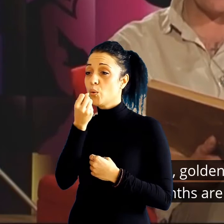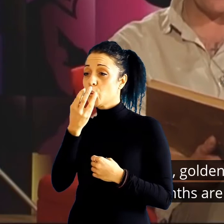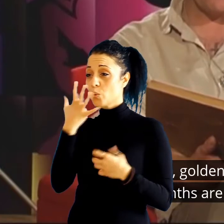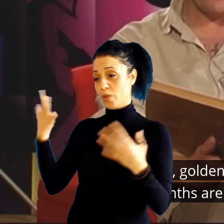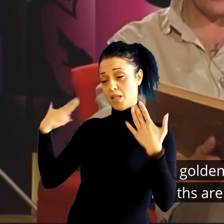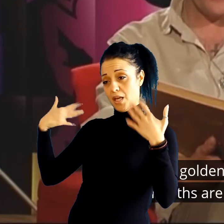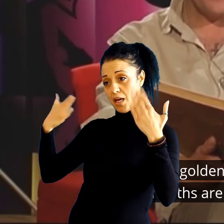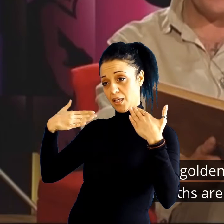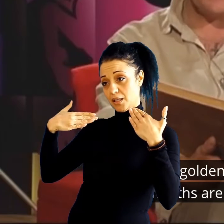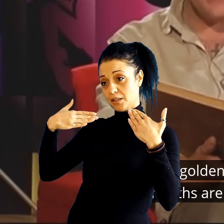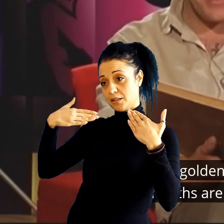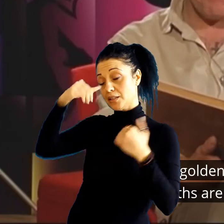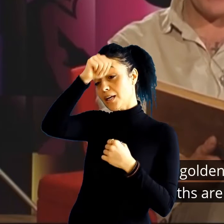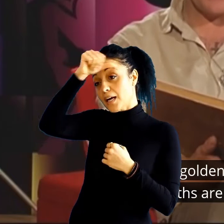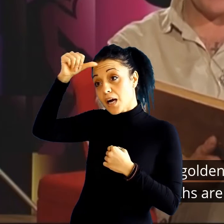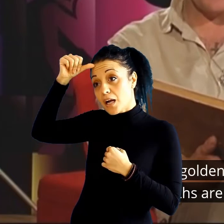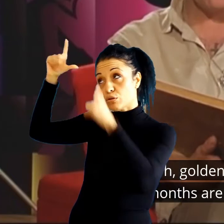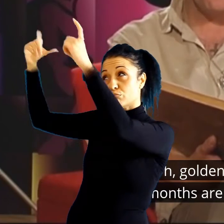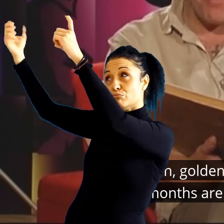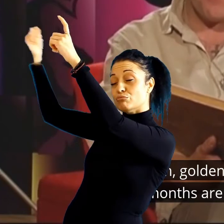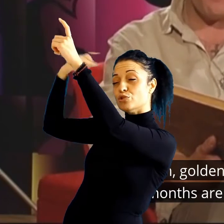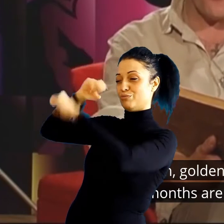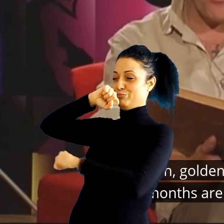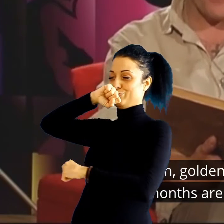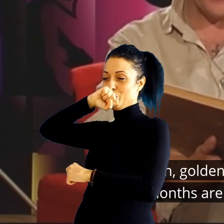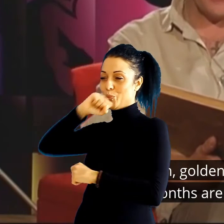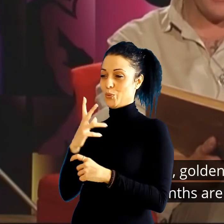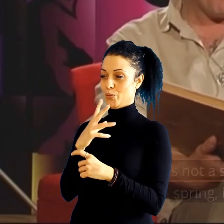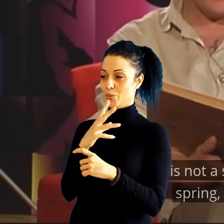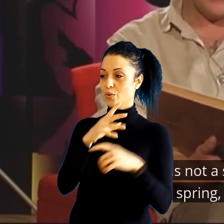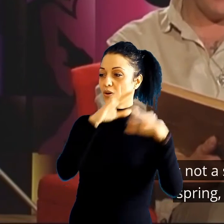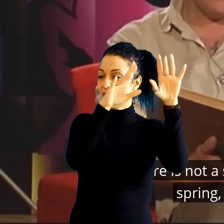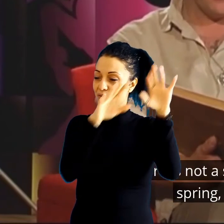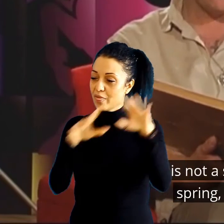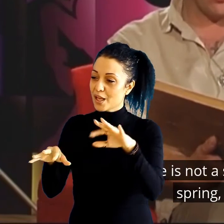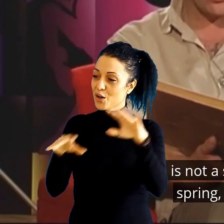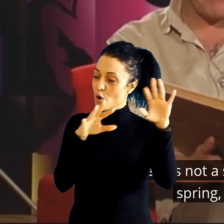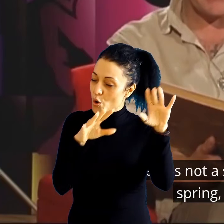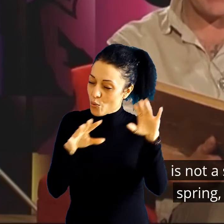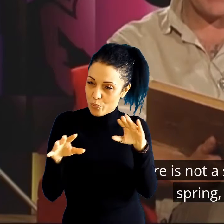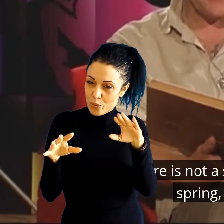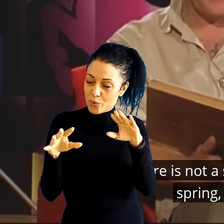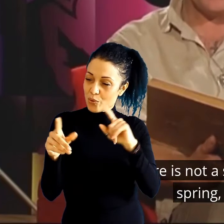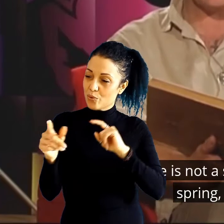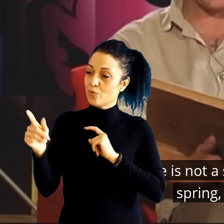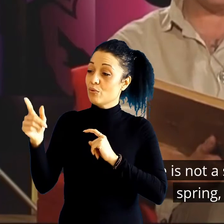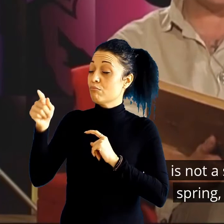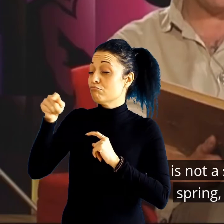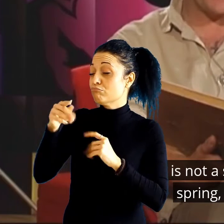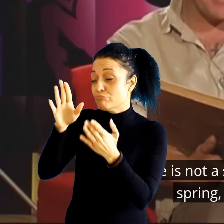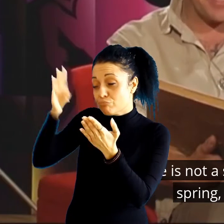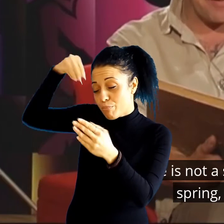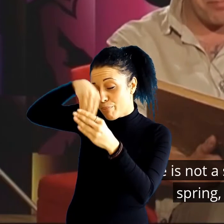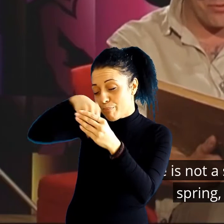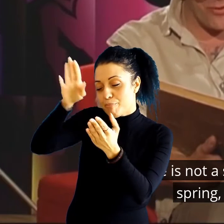рекло девојчето. Сите месеци се од убави по убави, нема ниједен лош месец. Ги сакам